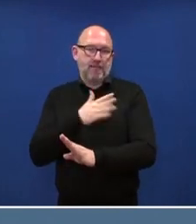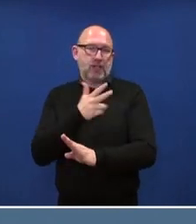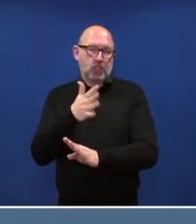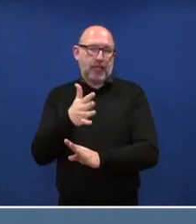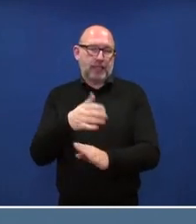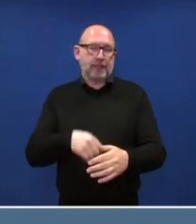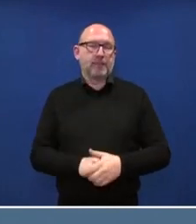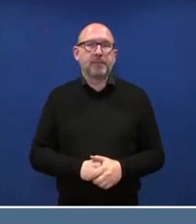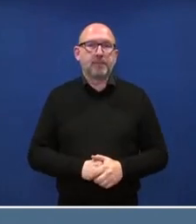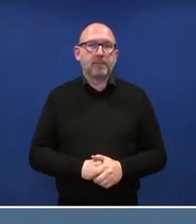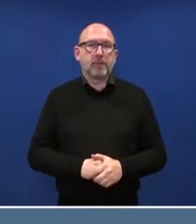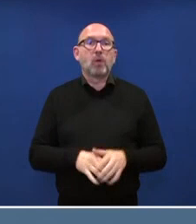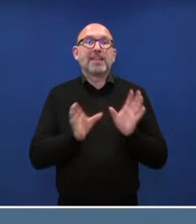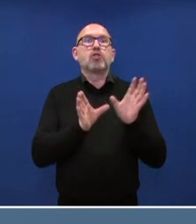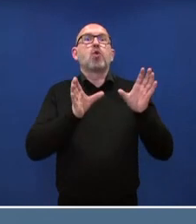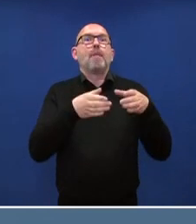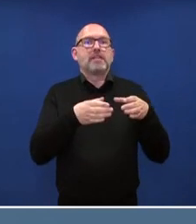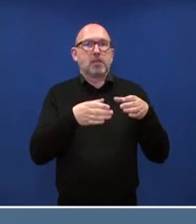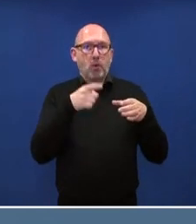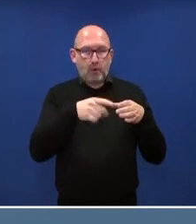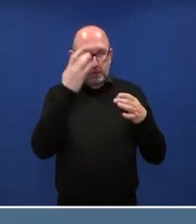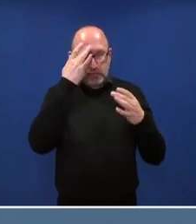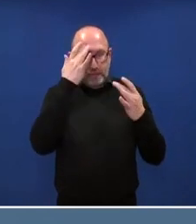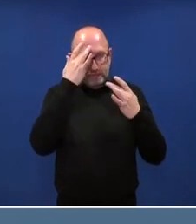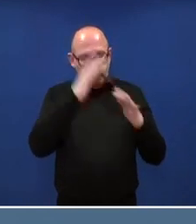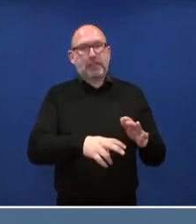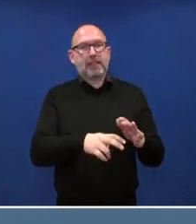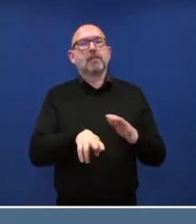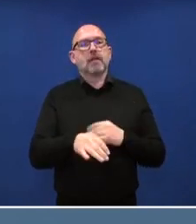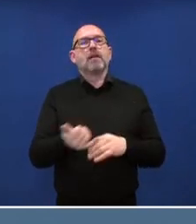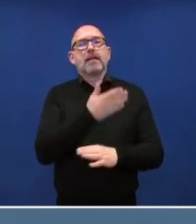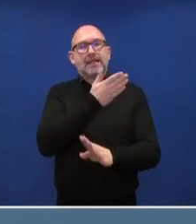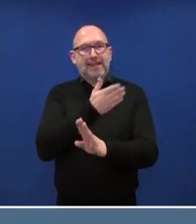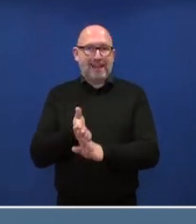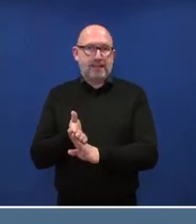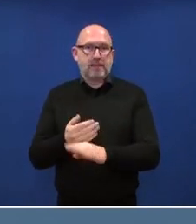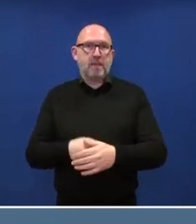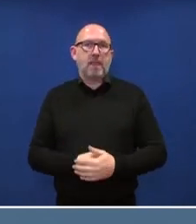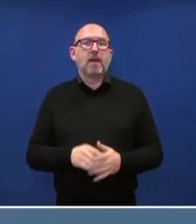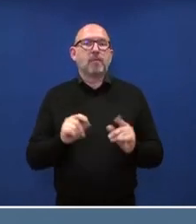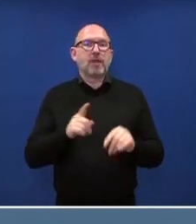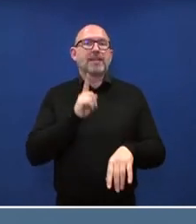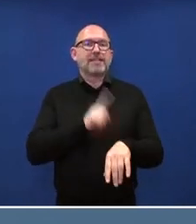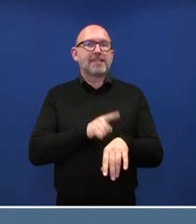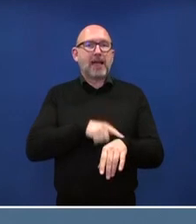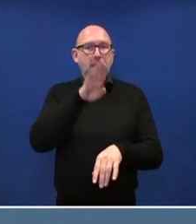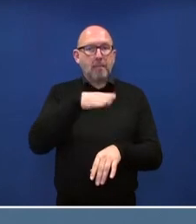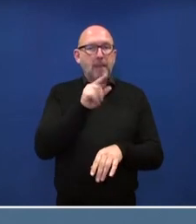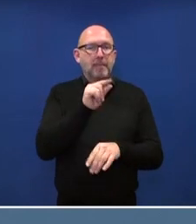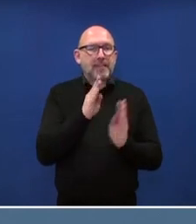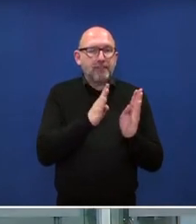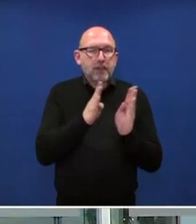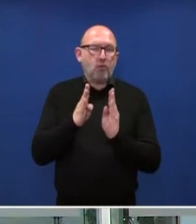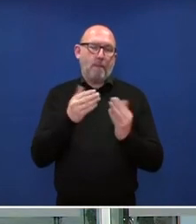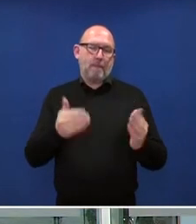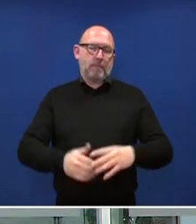beziehungsweise durch die Kommission, die das ja dann bestätigen muss, erst gegen Ende des Jahres rechnen können, sodass sich der Zeitplan marginal verschoben hat.